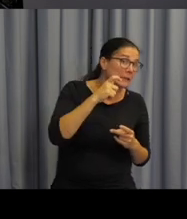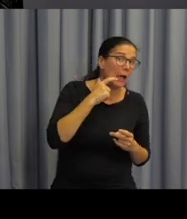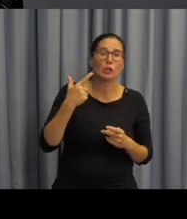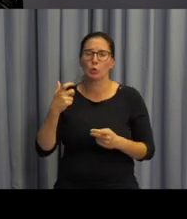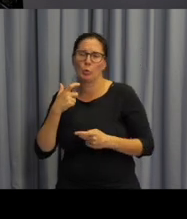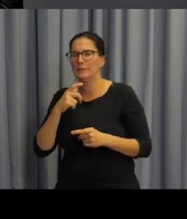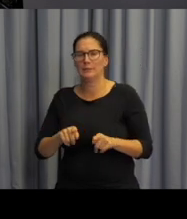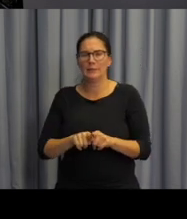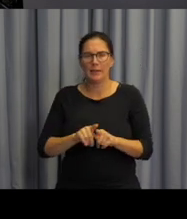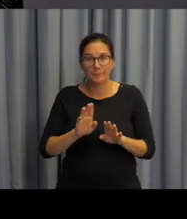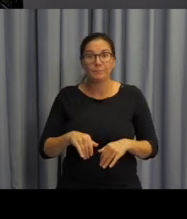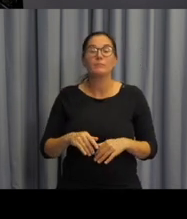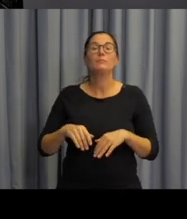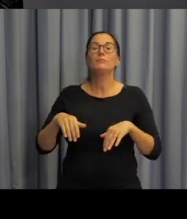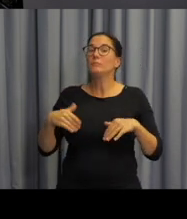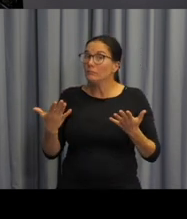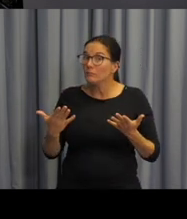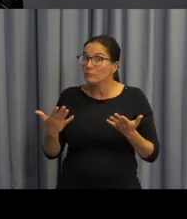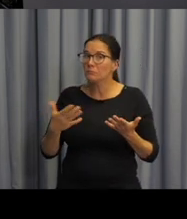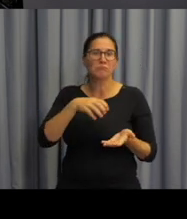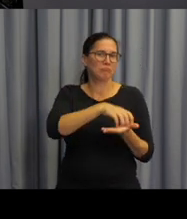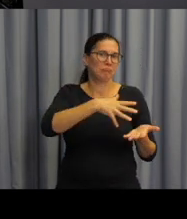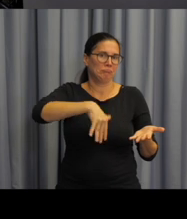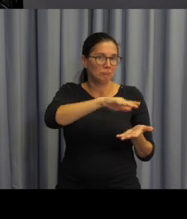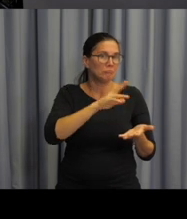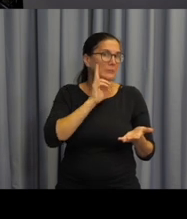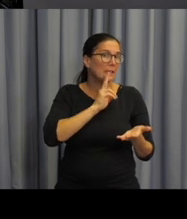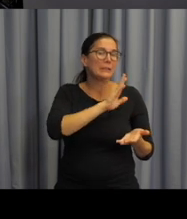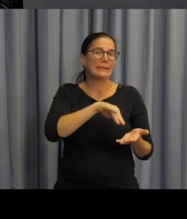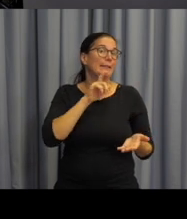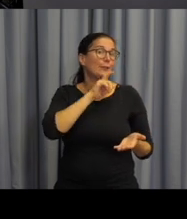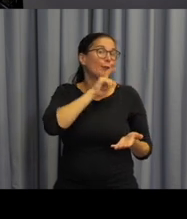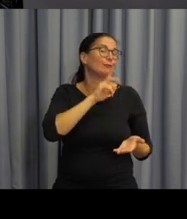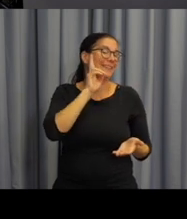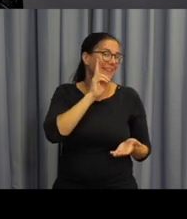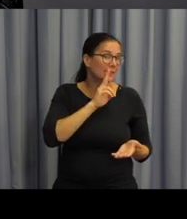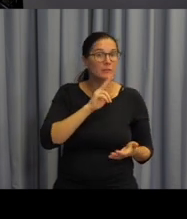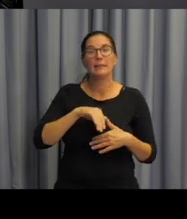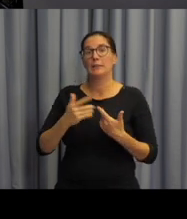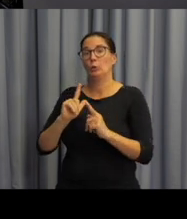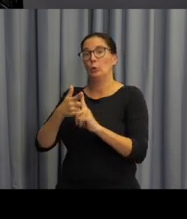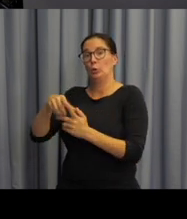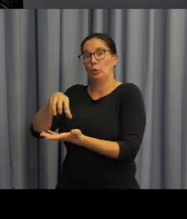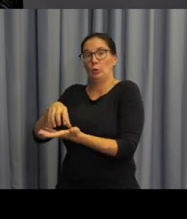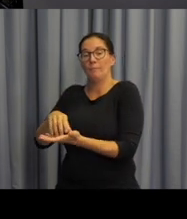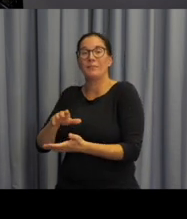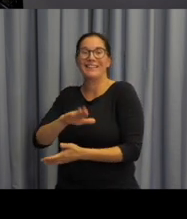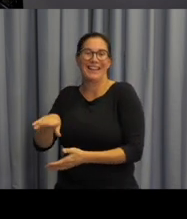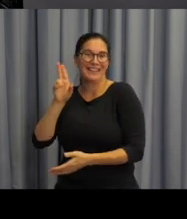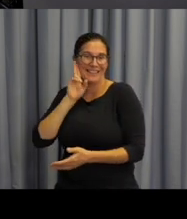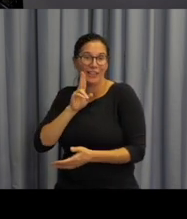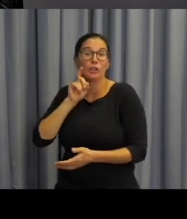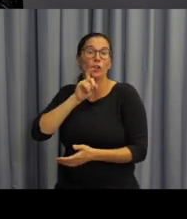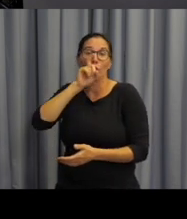jiná jazyková situace je u našich neslyšících žáků, které pochází ze slyšících